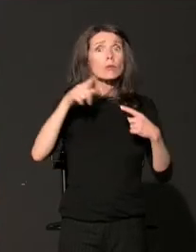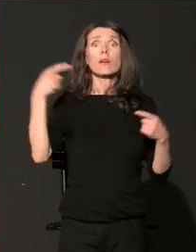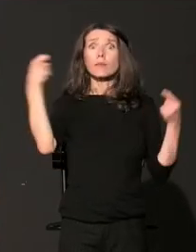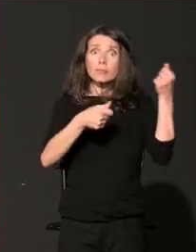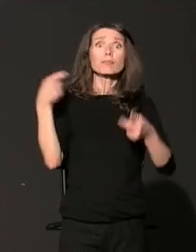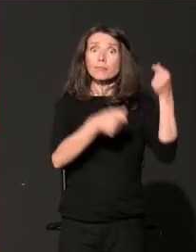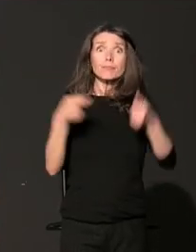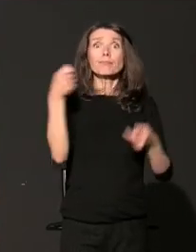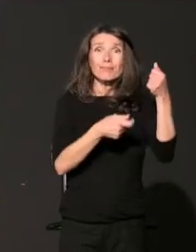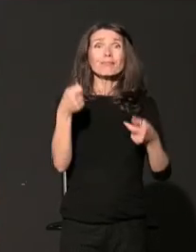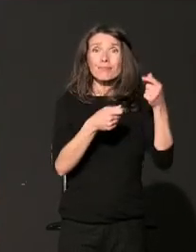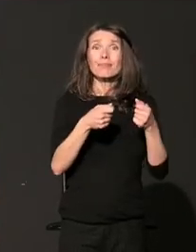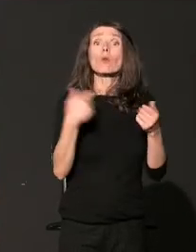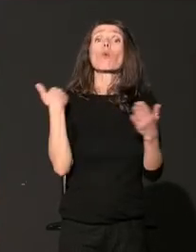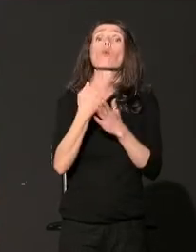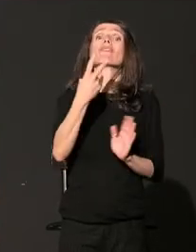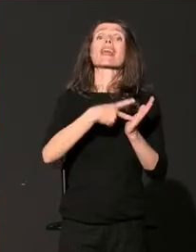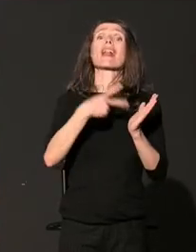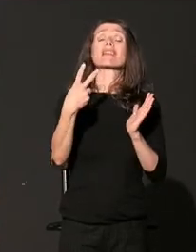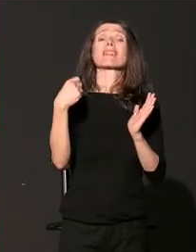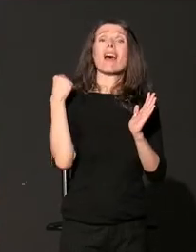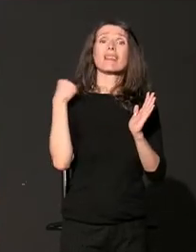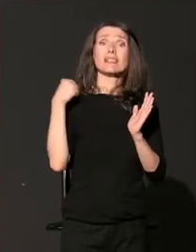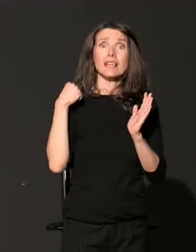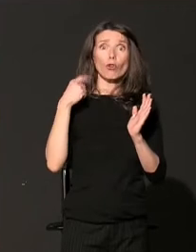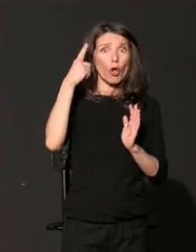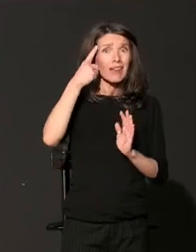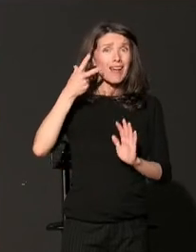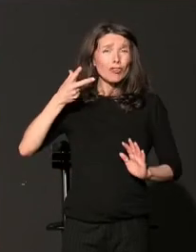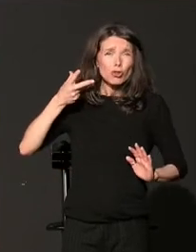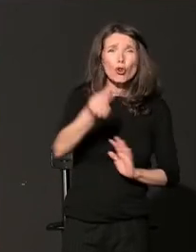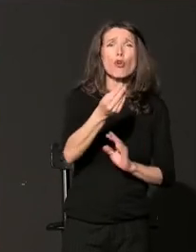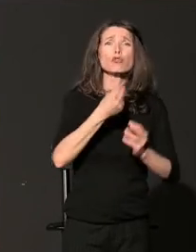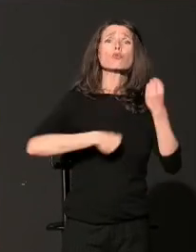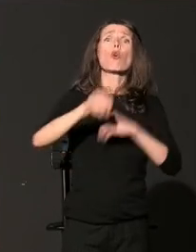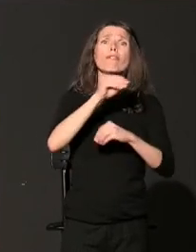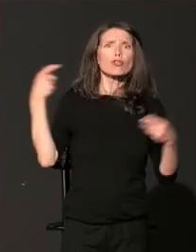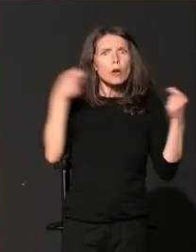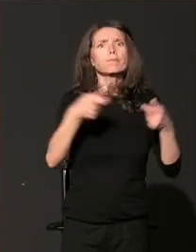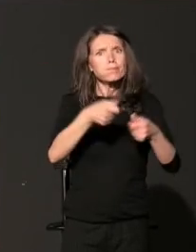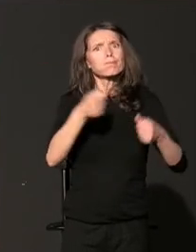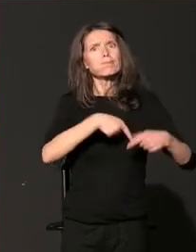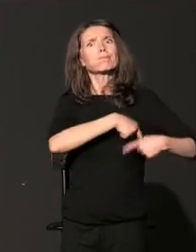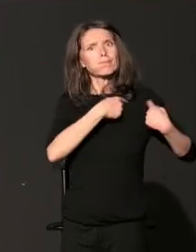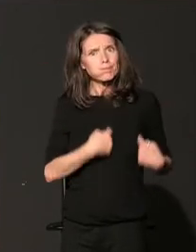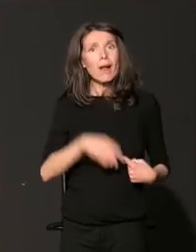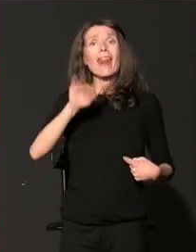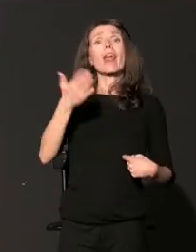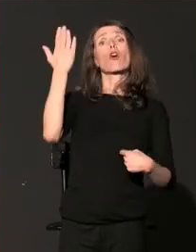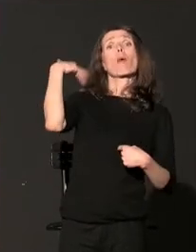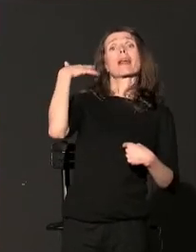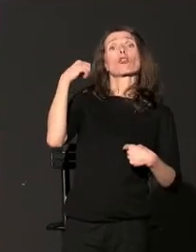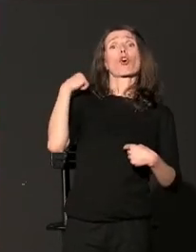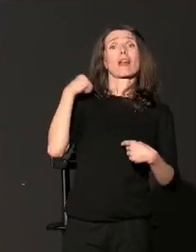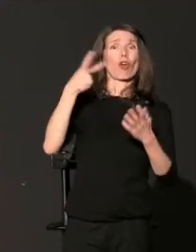2020. godine. To je skoro trostruki iznos samo u odnosu na prethodnu godinu. Građani i neprofitne